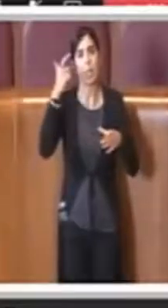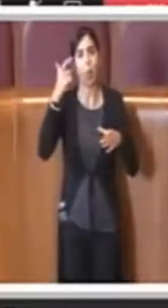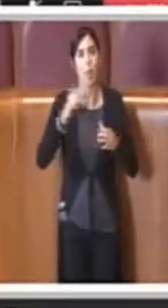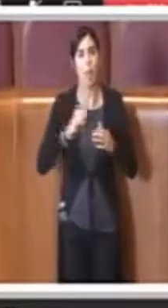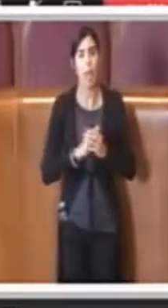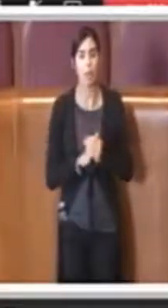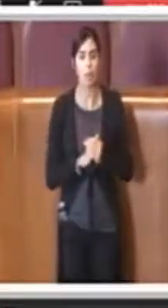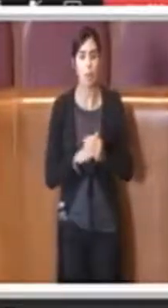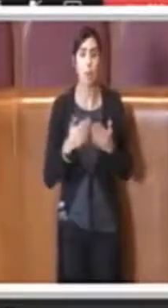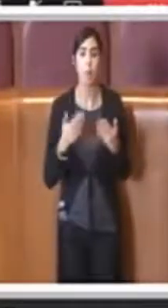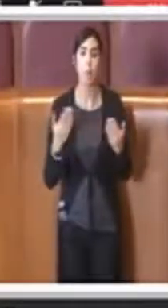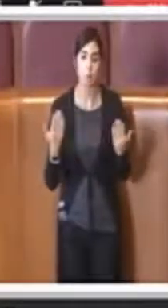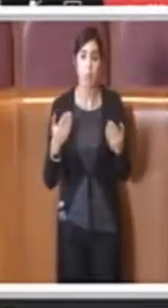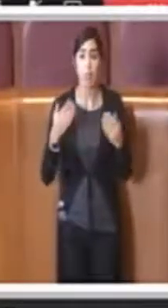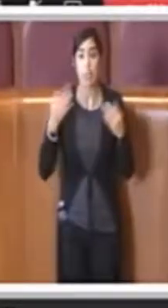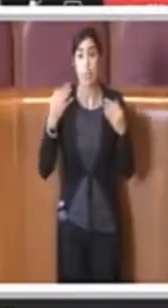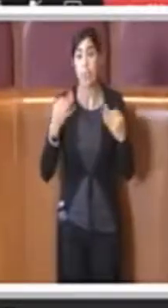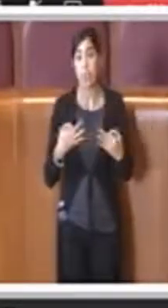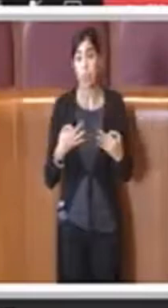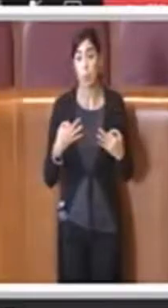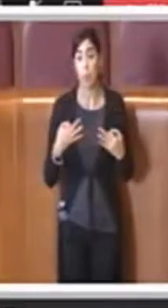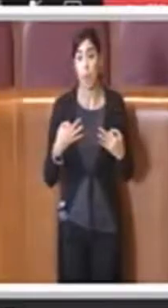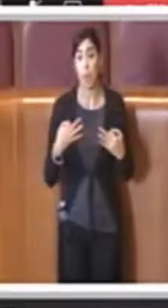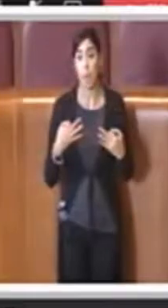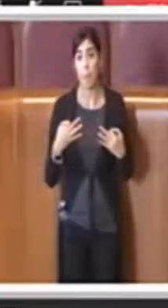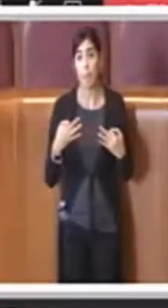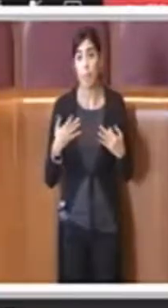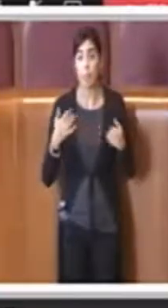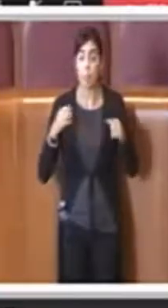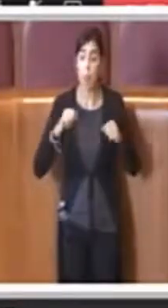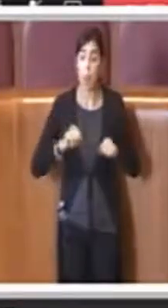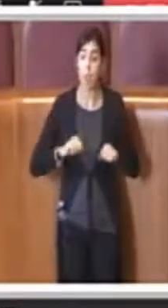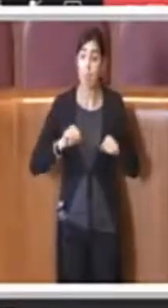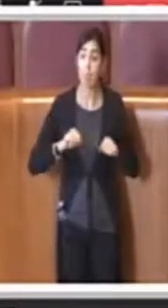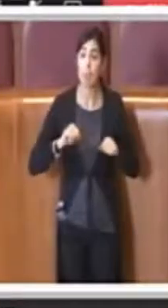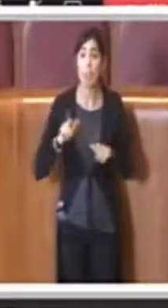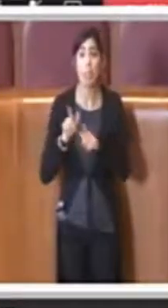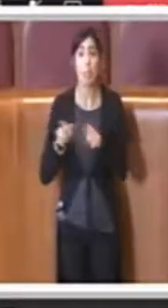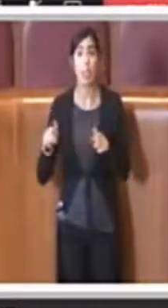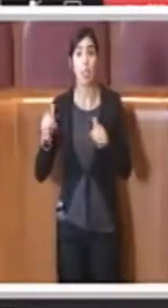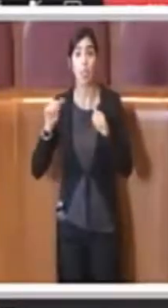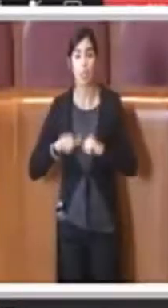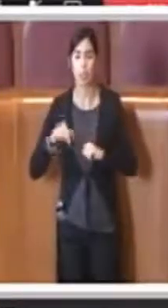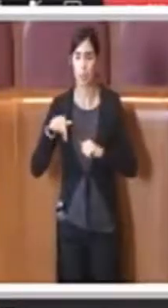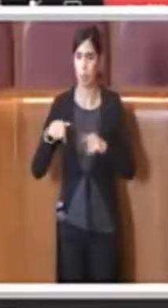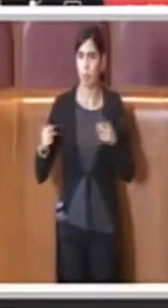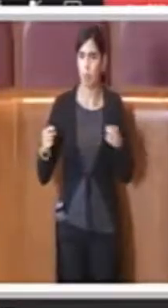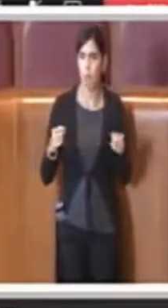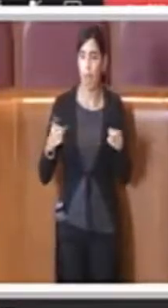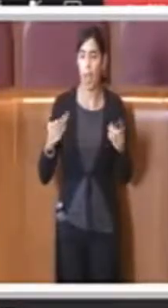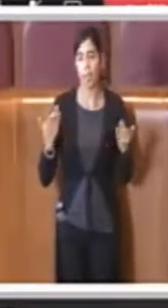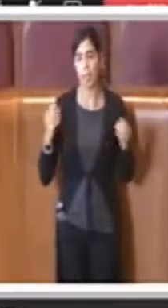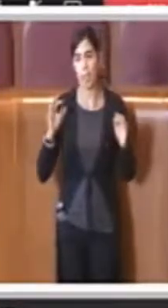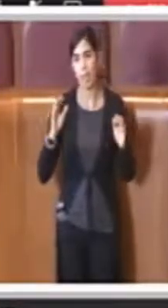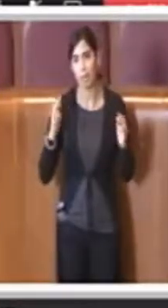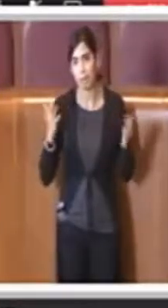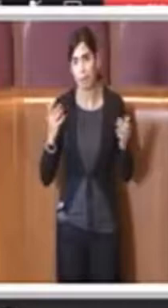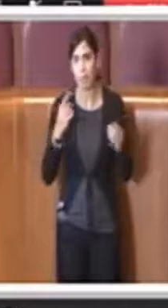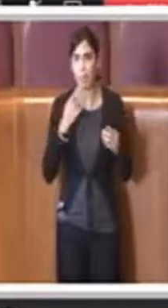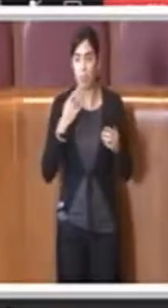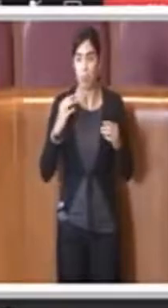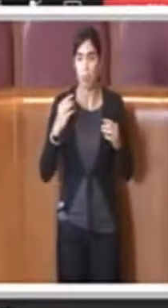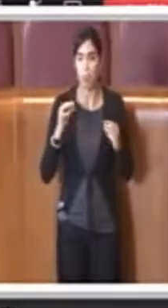certamente avere la possibilità per i cittadini di poter, anche in questa fase, mettiamola così, di